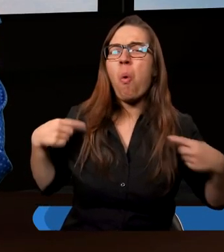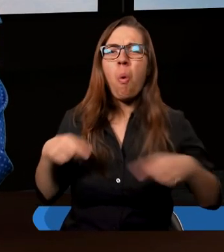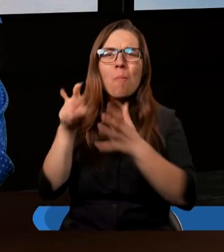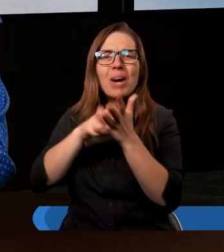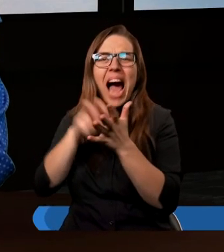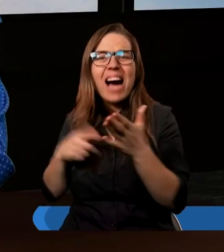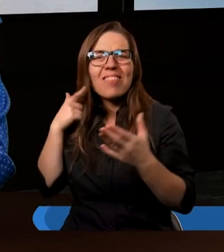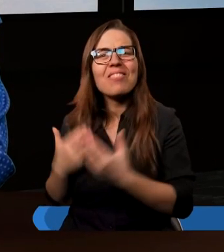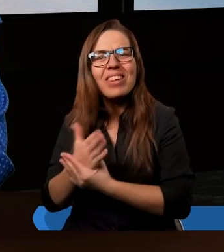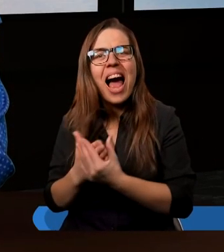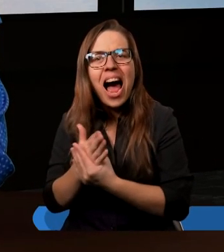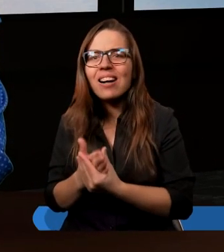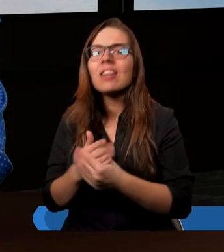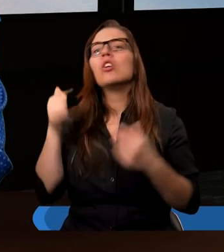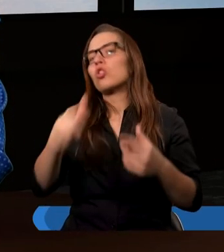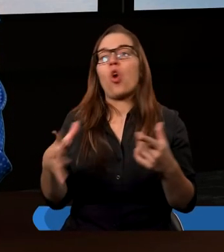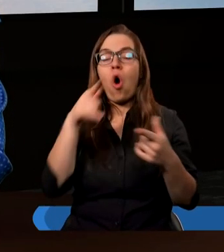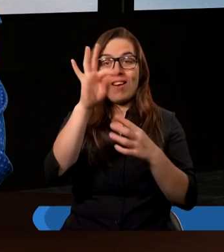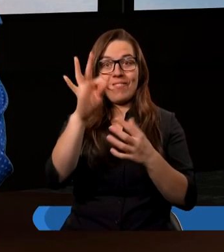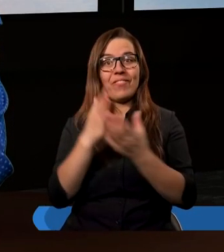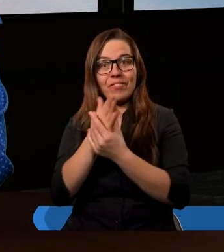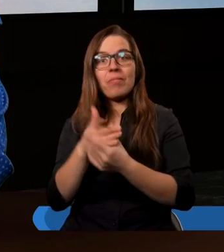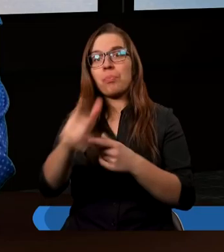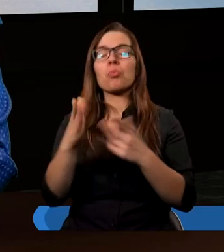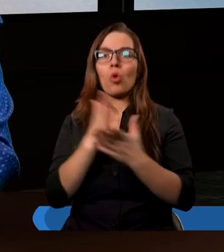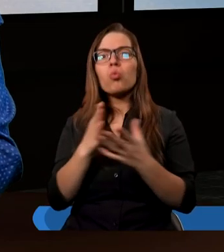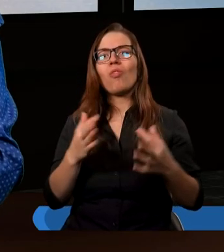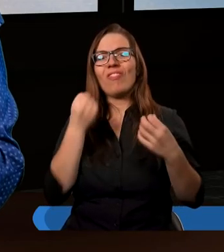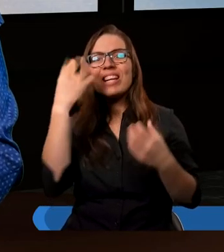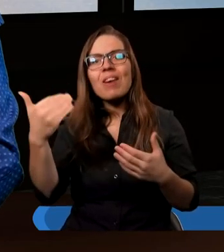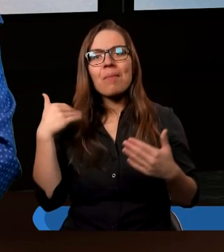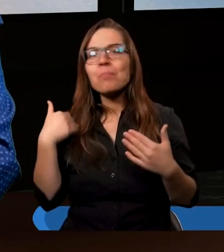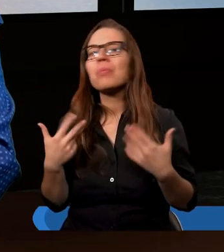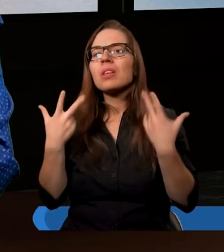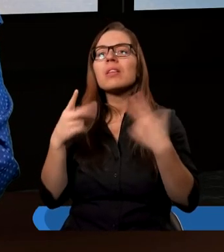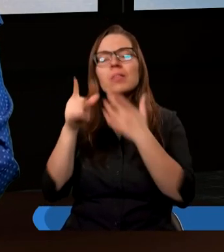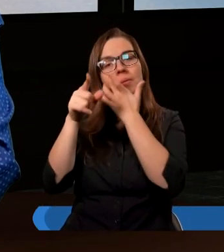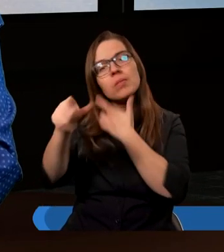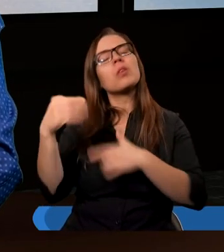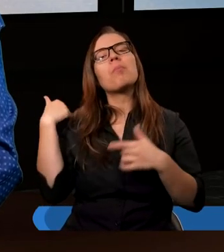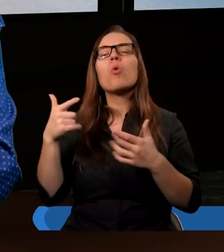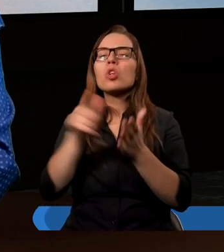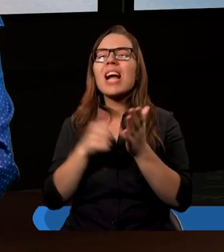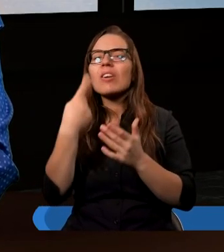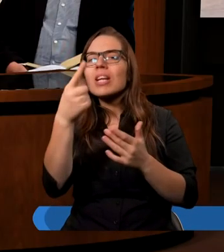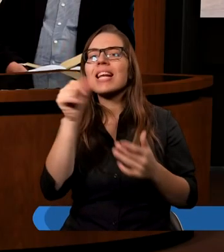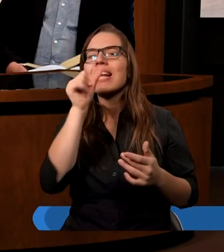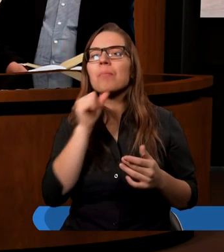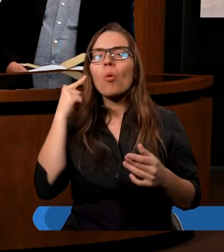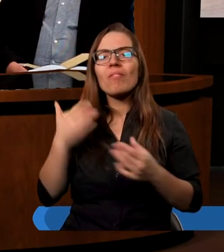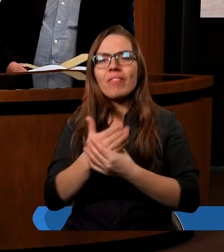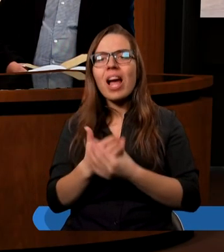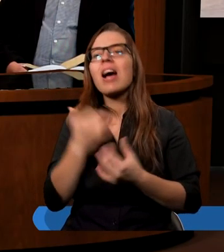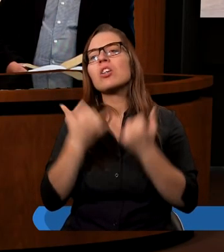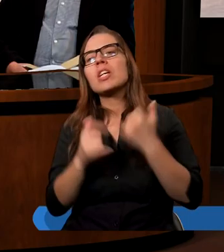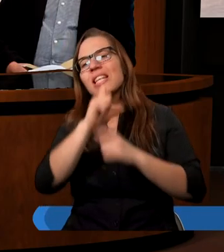jego wiara to nie była tylko i wtedy wypróbowana. Ona wzrastała cały czas, to była jedna z prób wiary. Tak. Myślę,